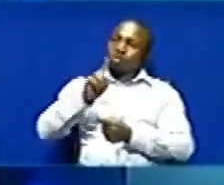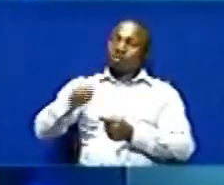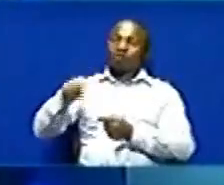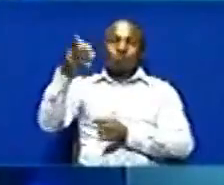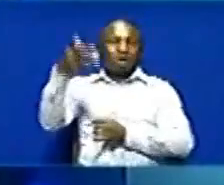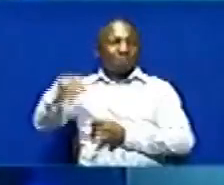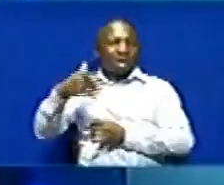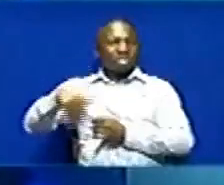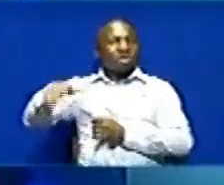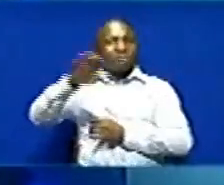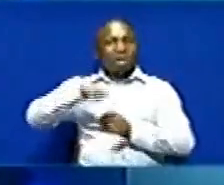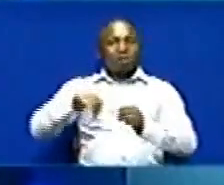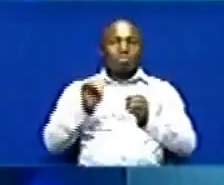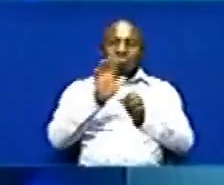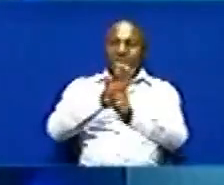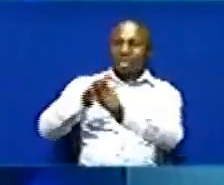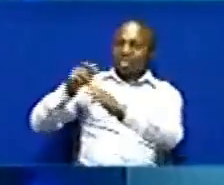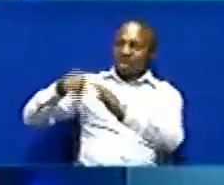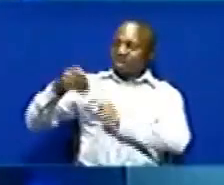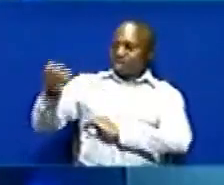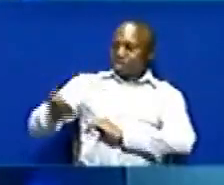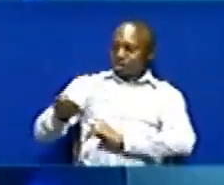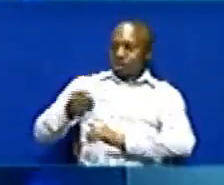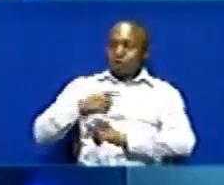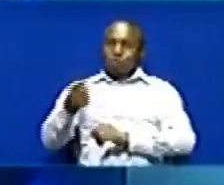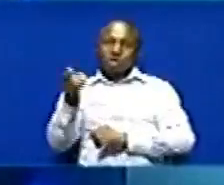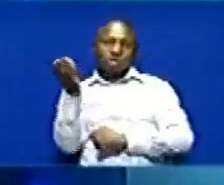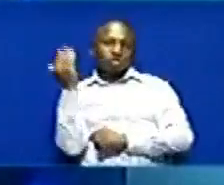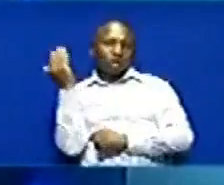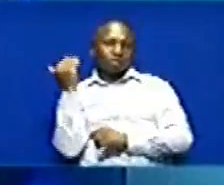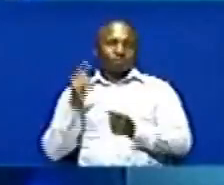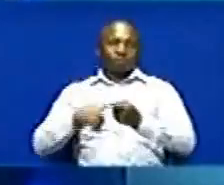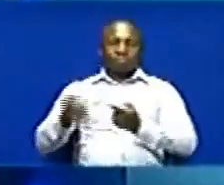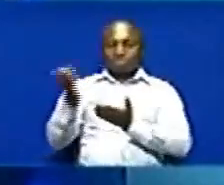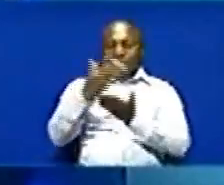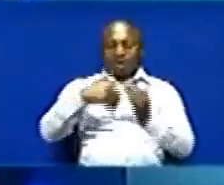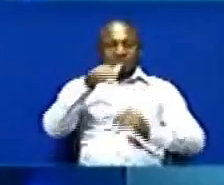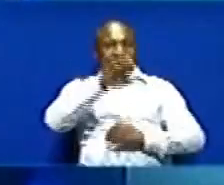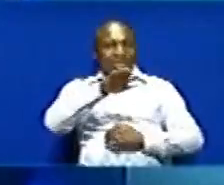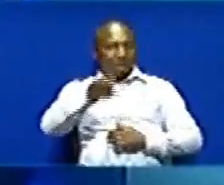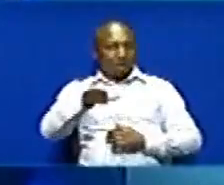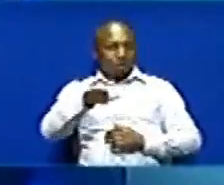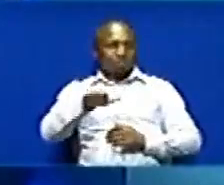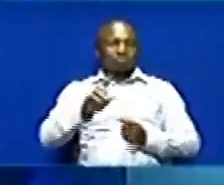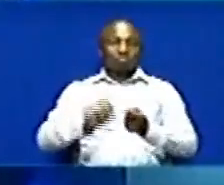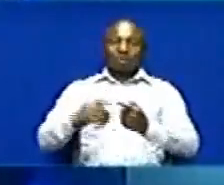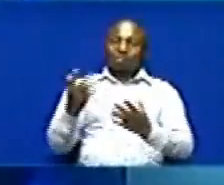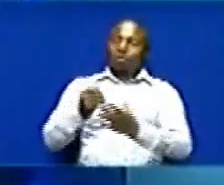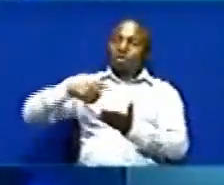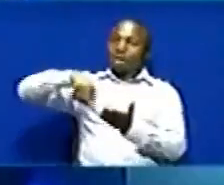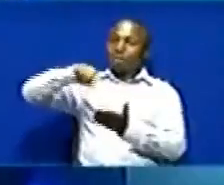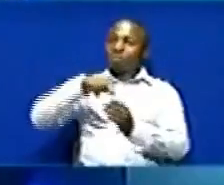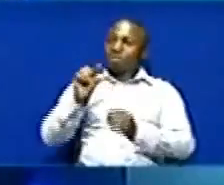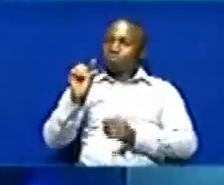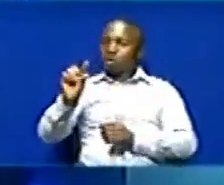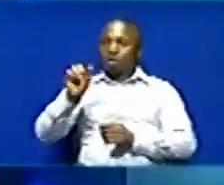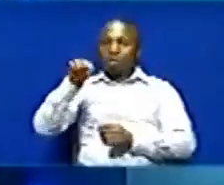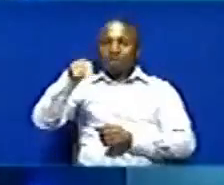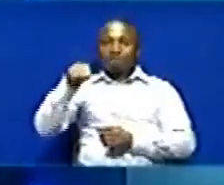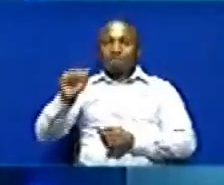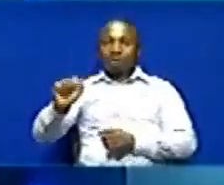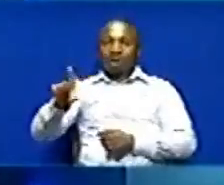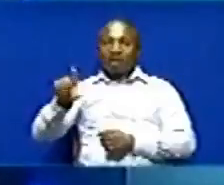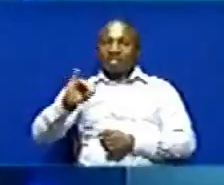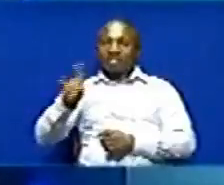kathaya Jiji Hilo Katika wiki chacha zilizopita Kwa baadhi ya maineo ya Jiji Hilo Na mjimdogo wa mbalizi Amba uli